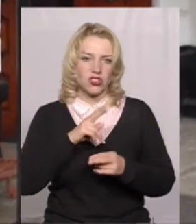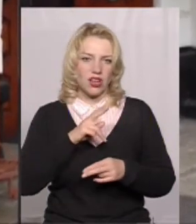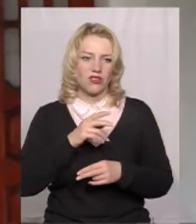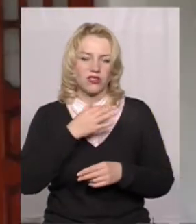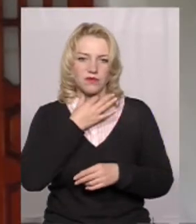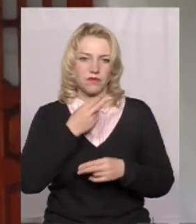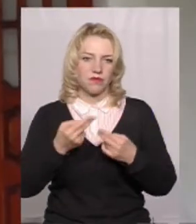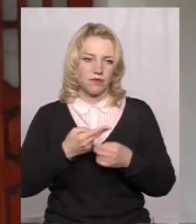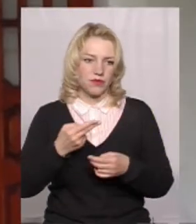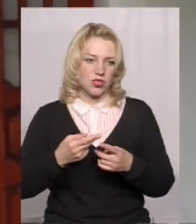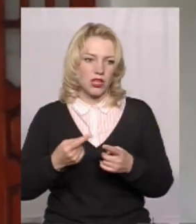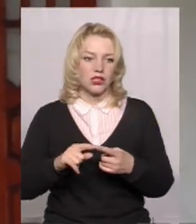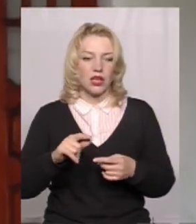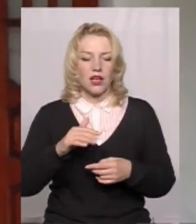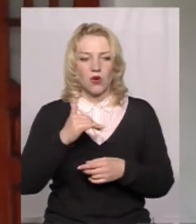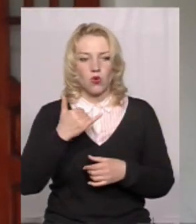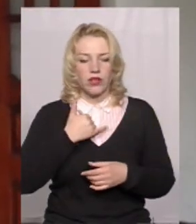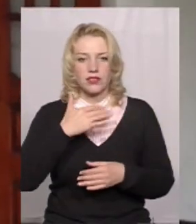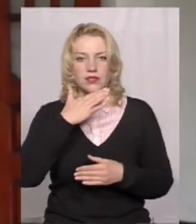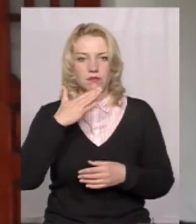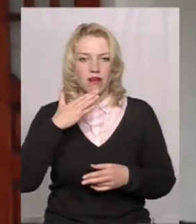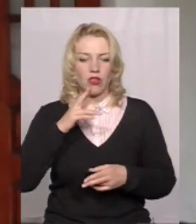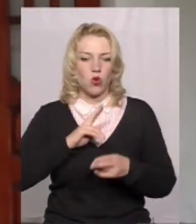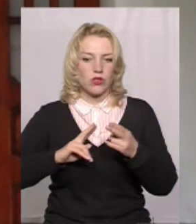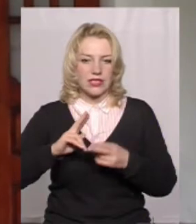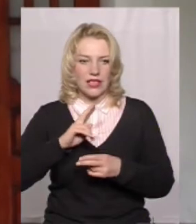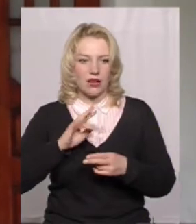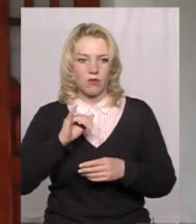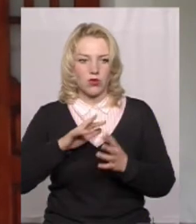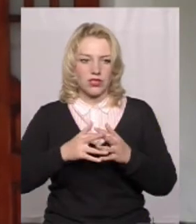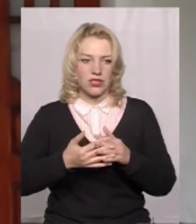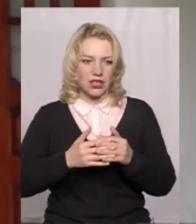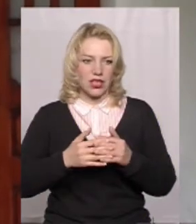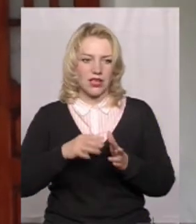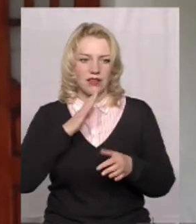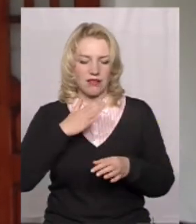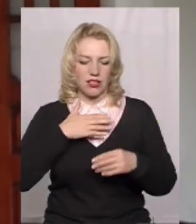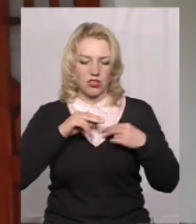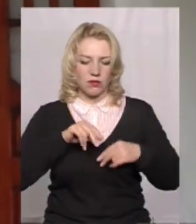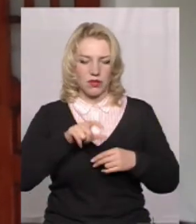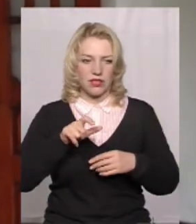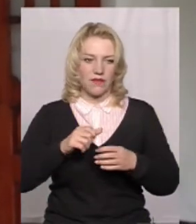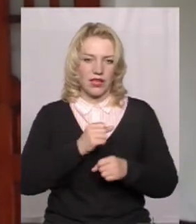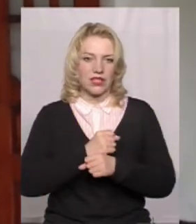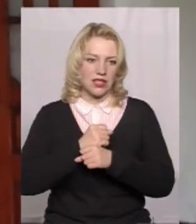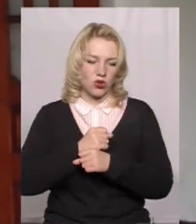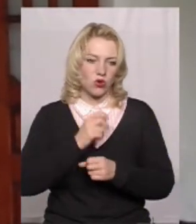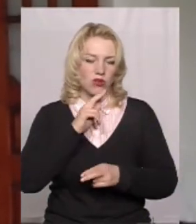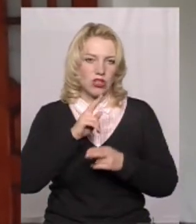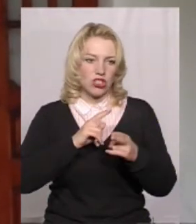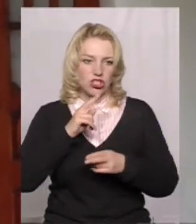першиня. У нас дуже багато скарг і по селі, от наші працівники санаторію жаліються.